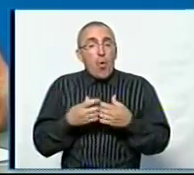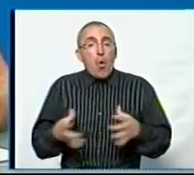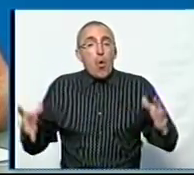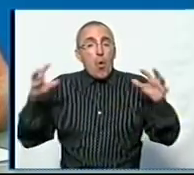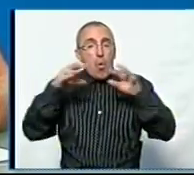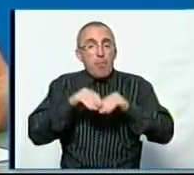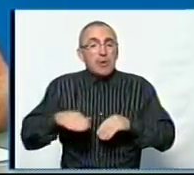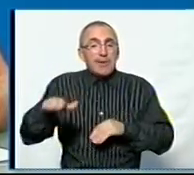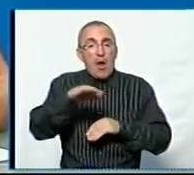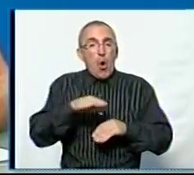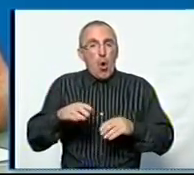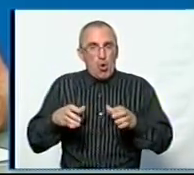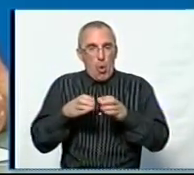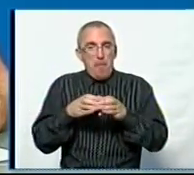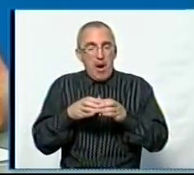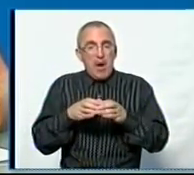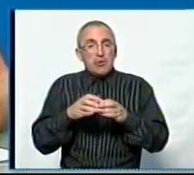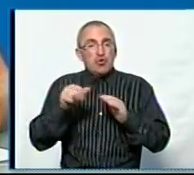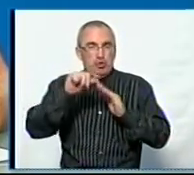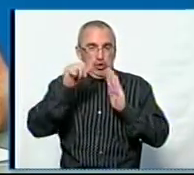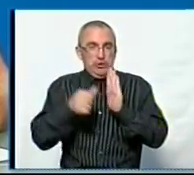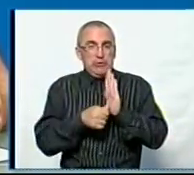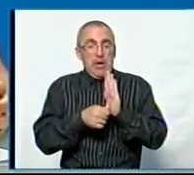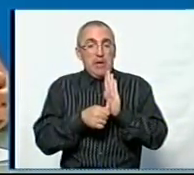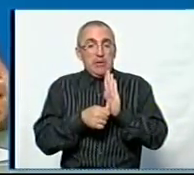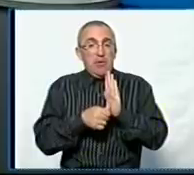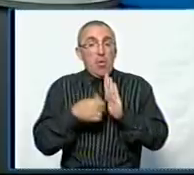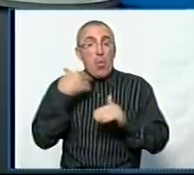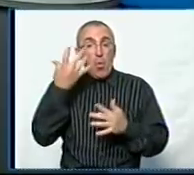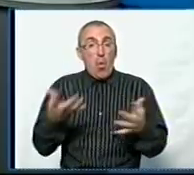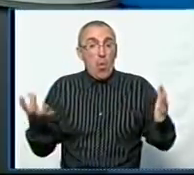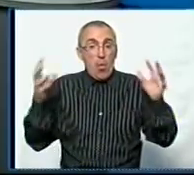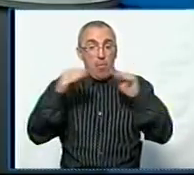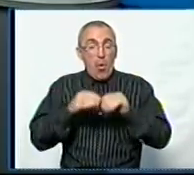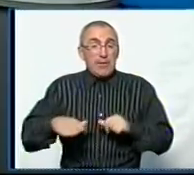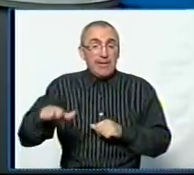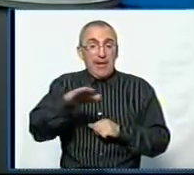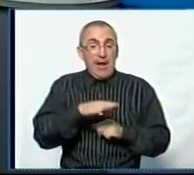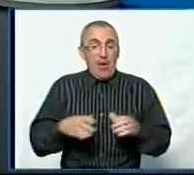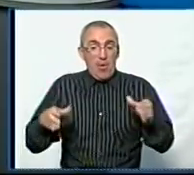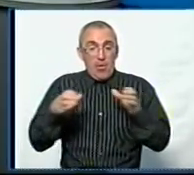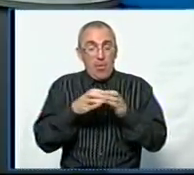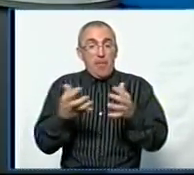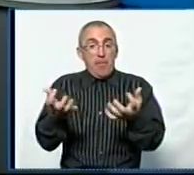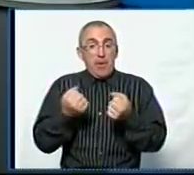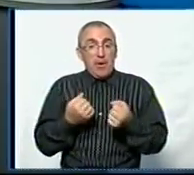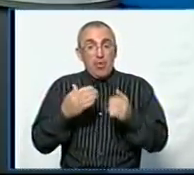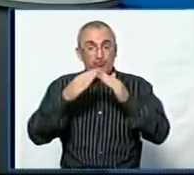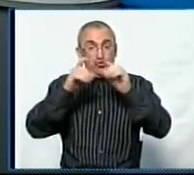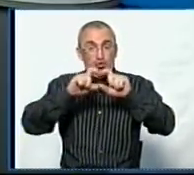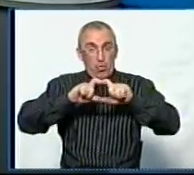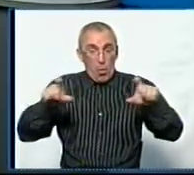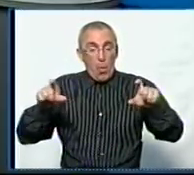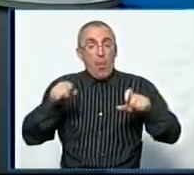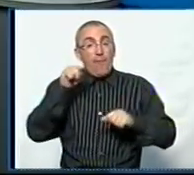територіальні громади, в нас вже їх 16, і от коли об'єднана територіальна громада приймає у свою власність школу,